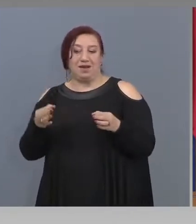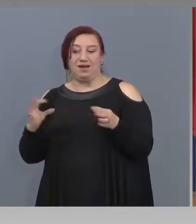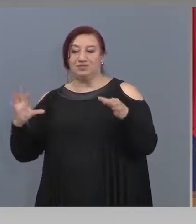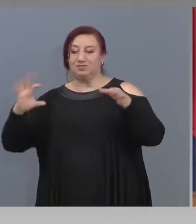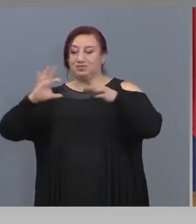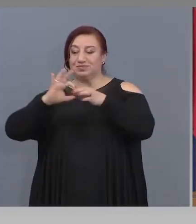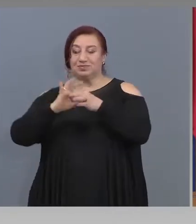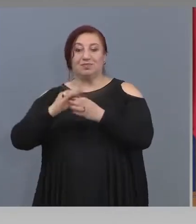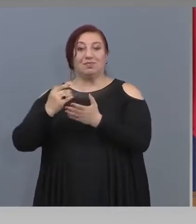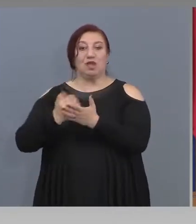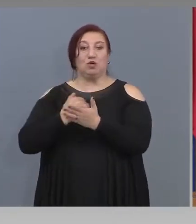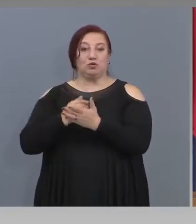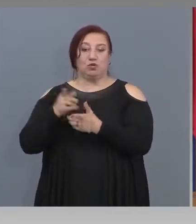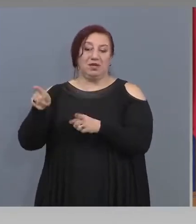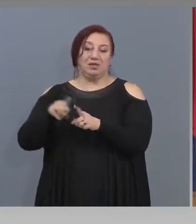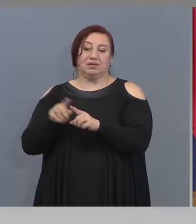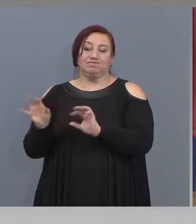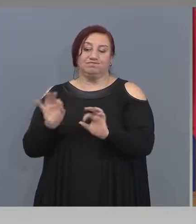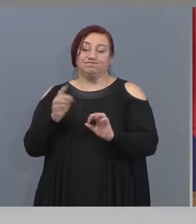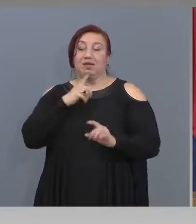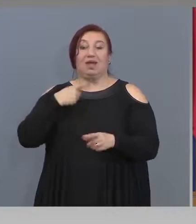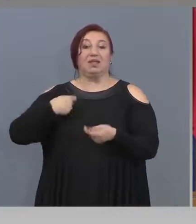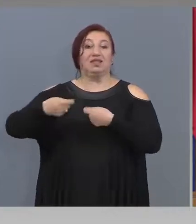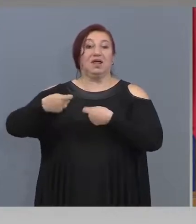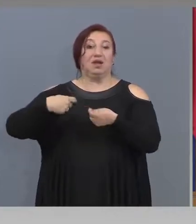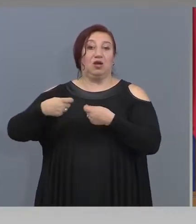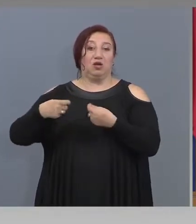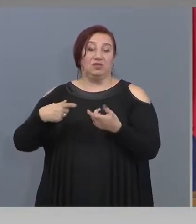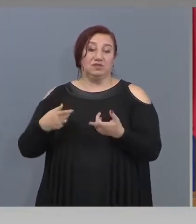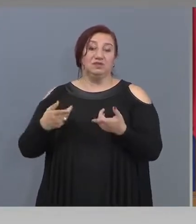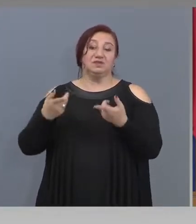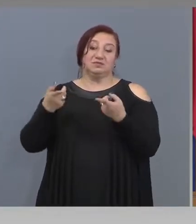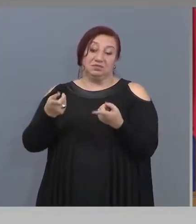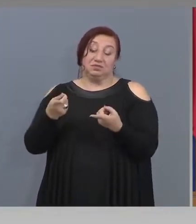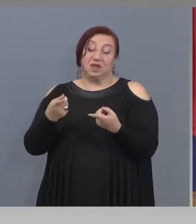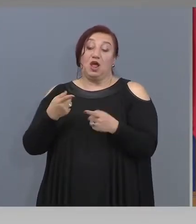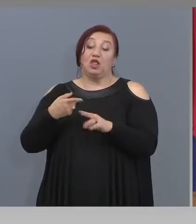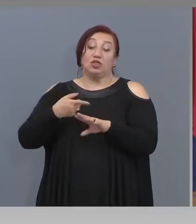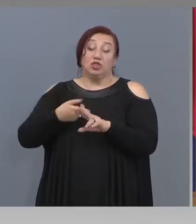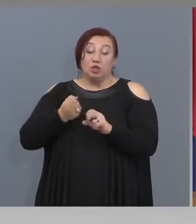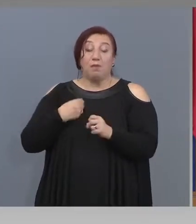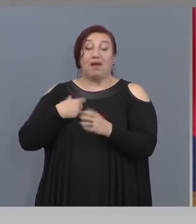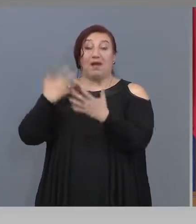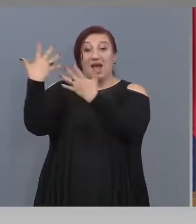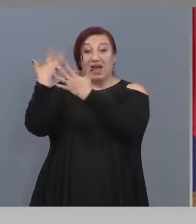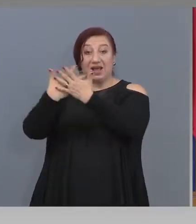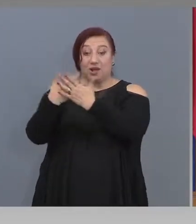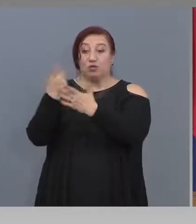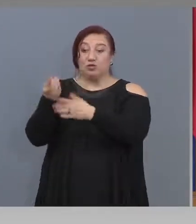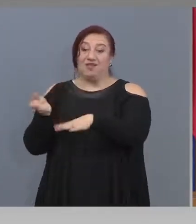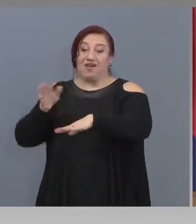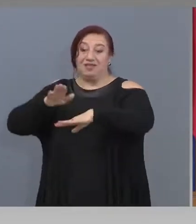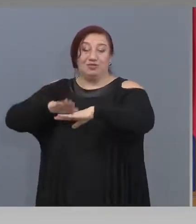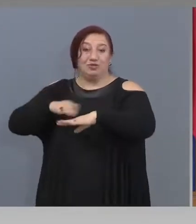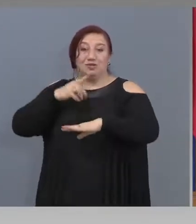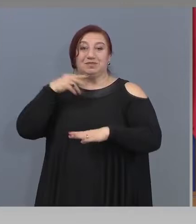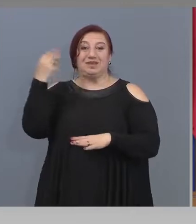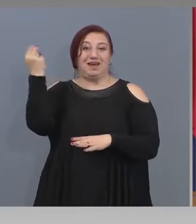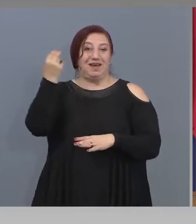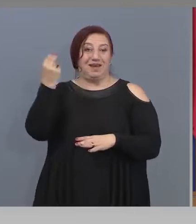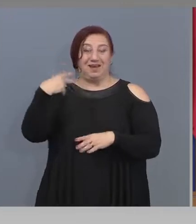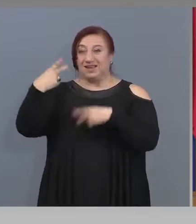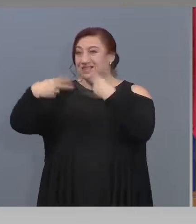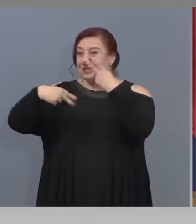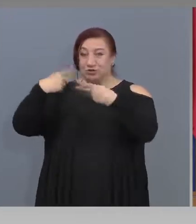си са търговци, въпреки, че кинопоказът всъщност е достъп до изкуство. Но там е и по-голям обема на техните